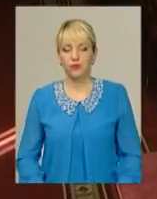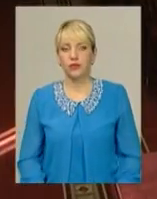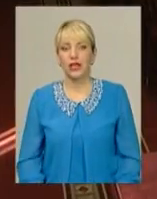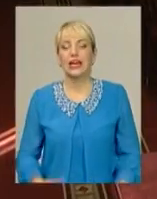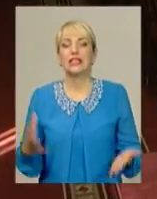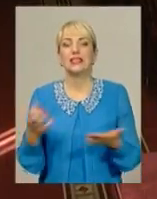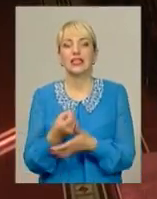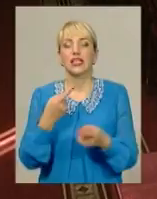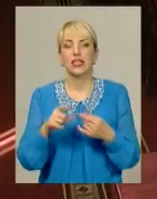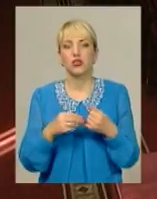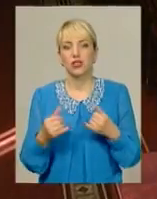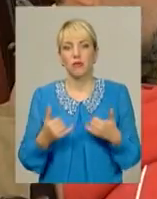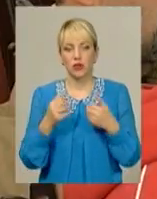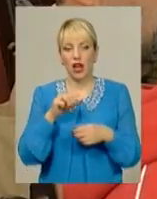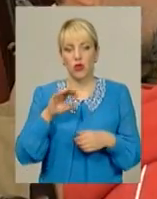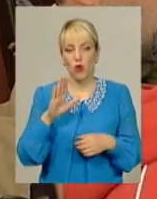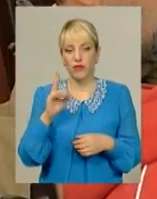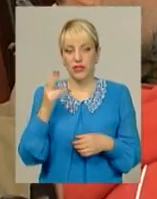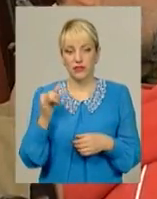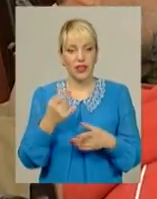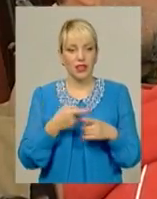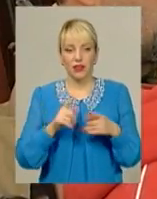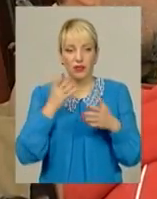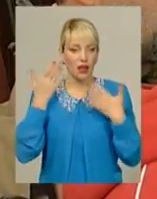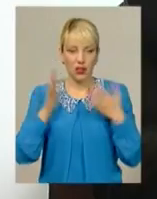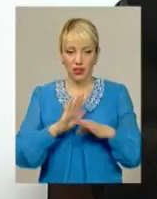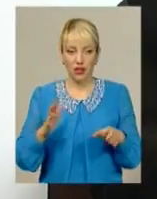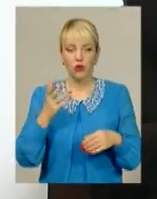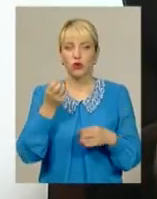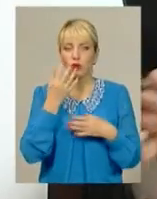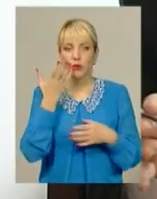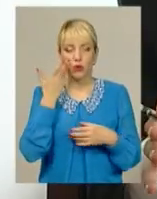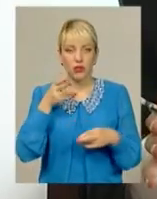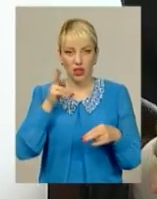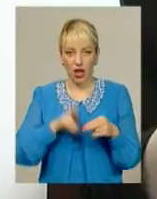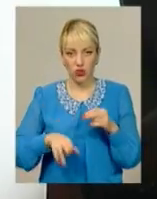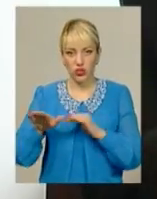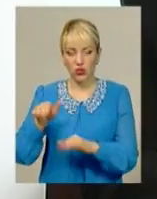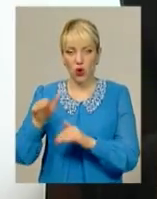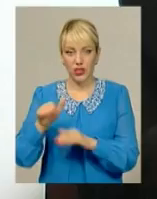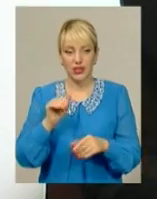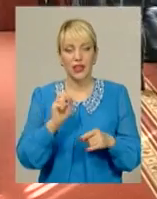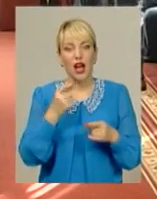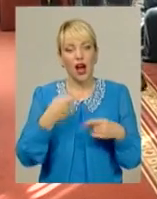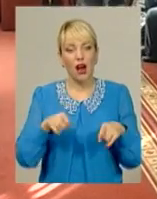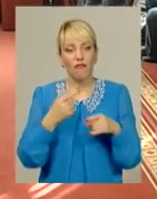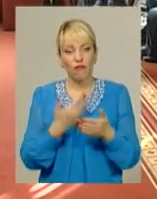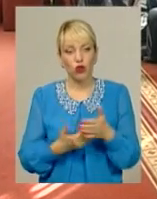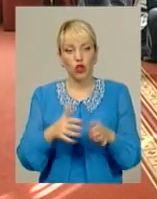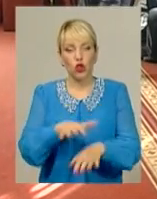Знайти іншу землю для АТОвців не так і легко. Добре, коли закінчуються договори з орендарями Рілі, а от з подібними